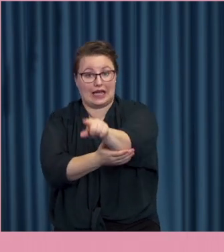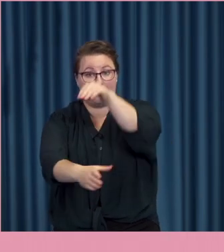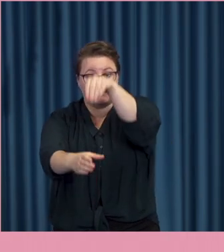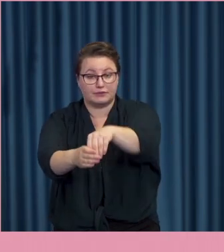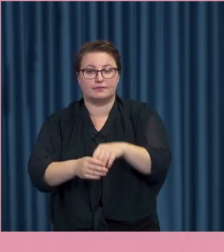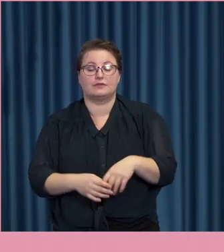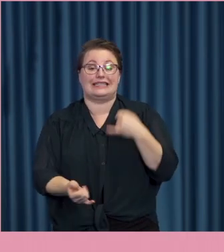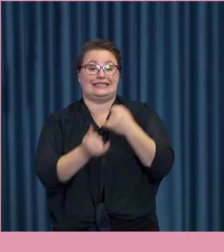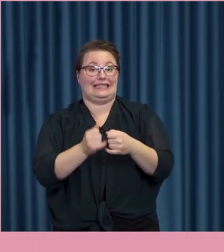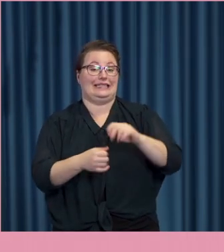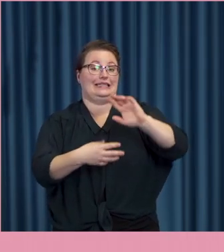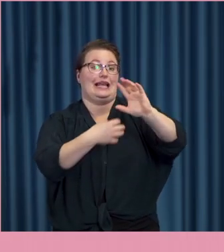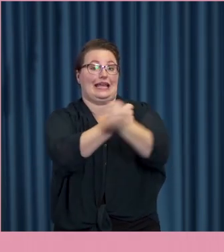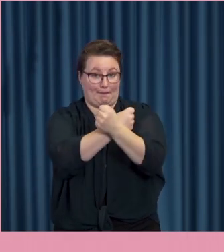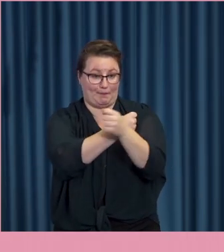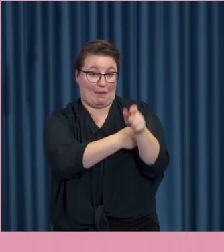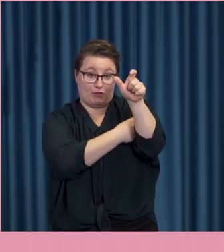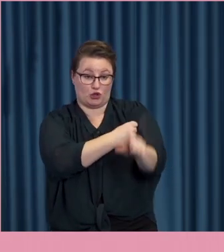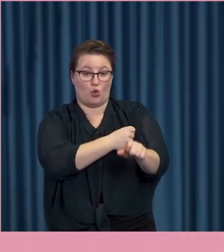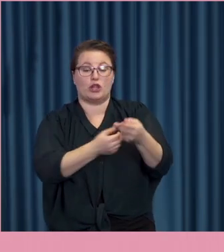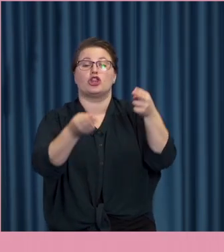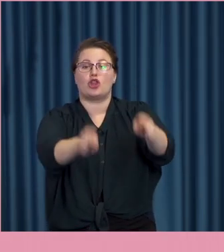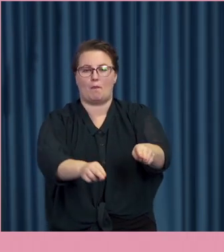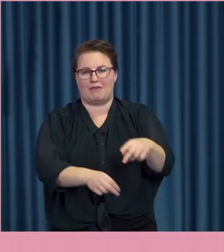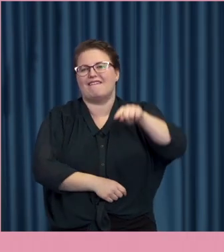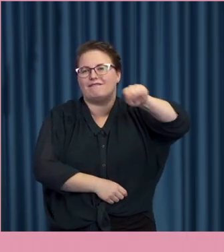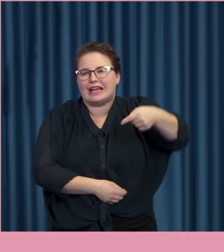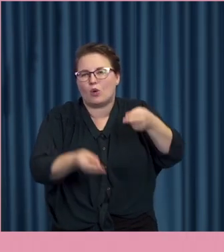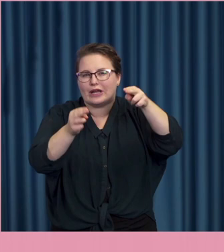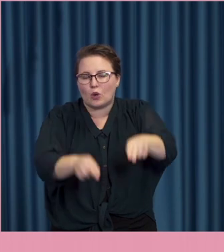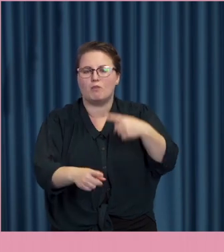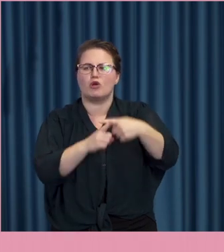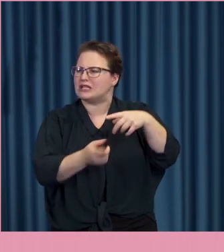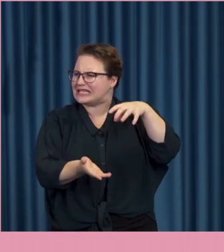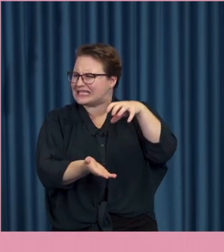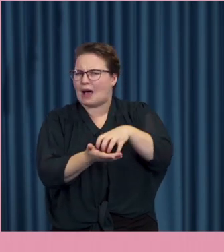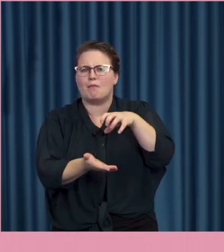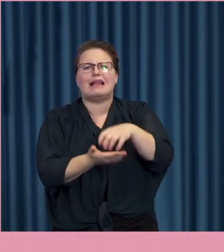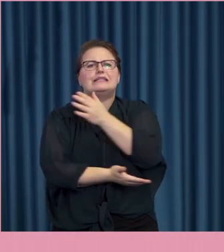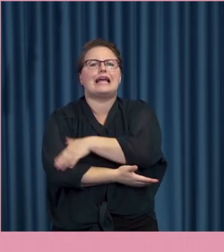greps till slut och dömdes för det här. Han fick villkorlig dom och samhällstjänst.